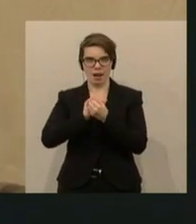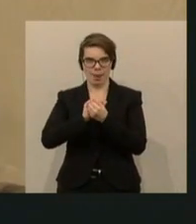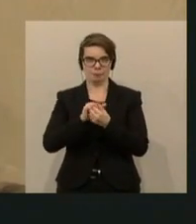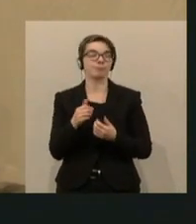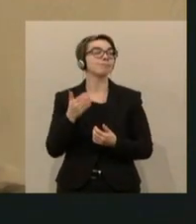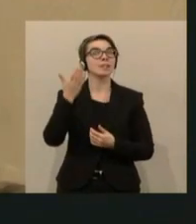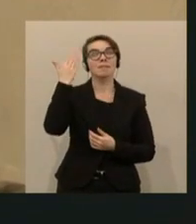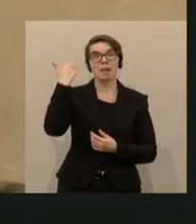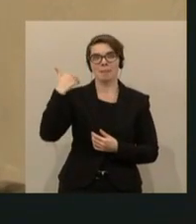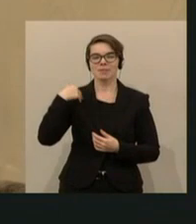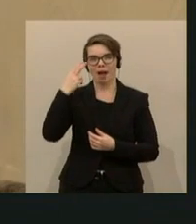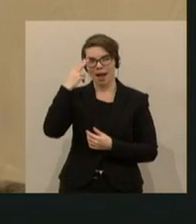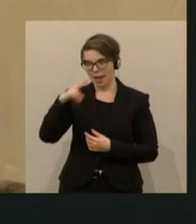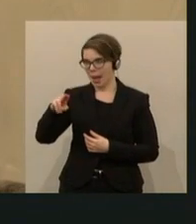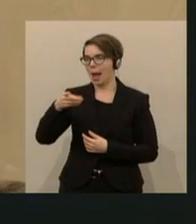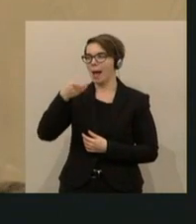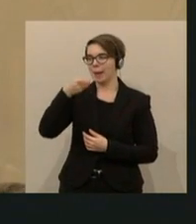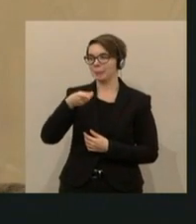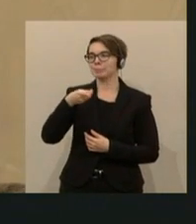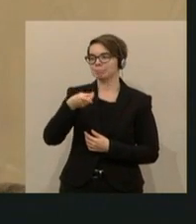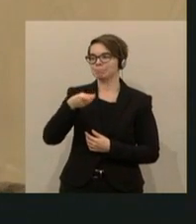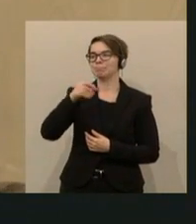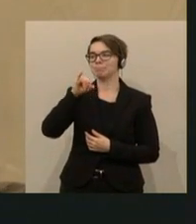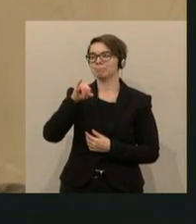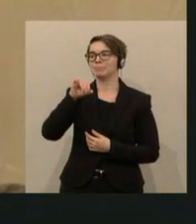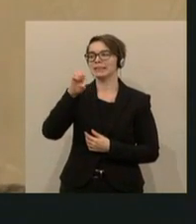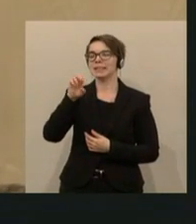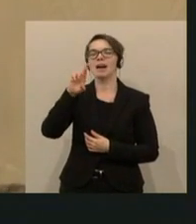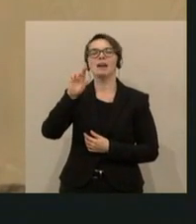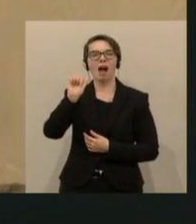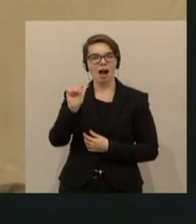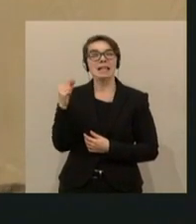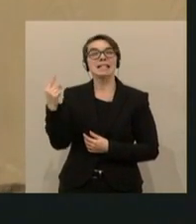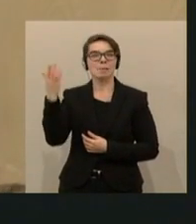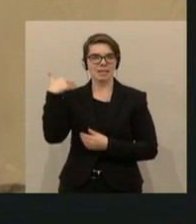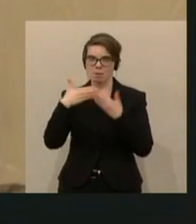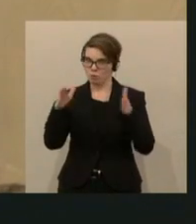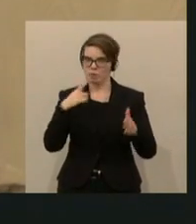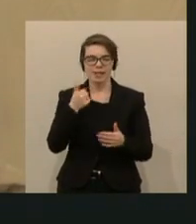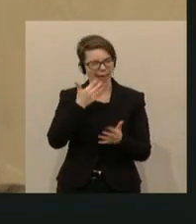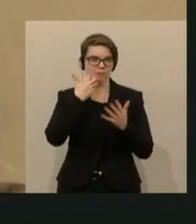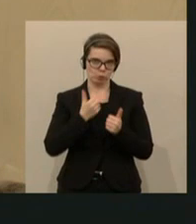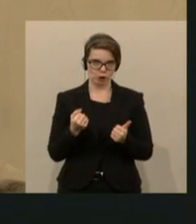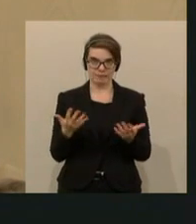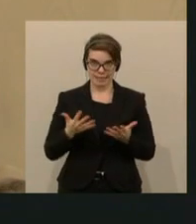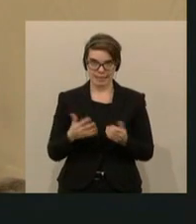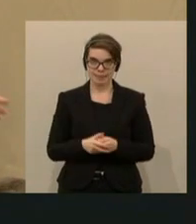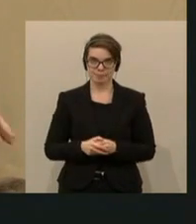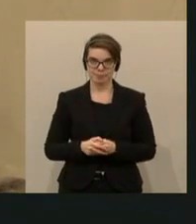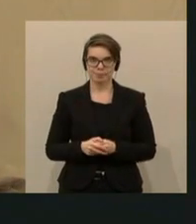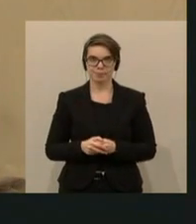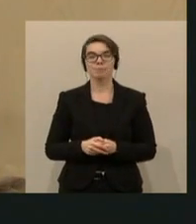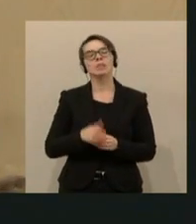den Herrn Bierer, der hat ganz einfach, ehrlich und offen gesagt, ich habe einen Wunsch. Nämlich